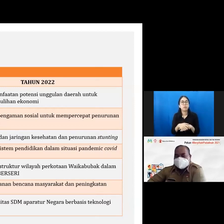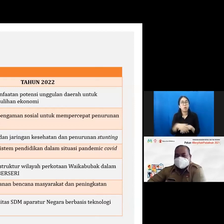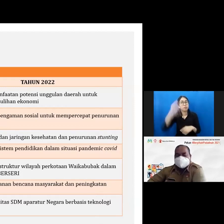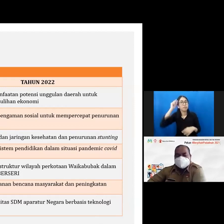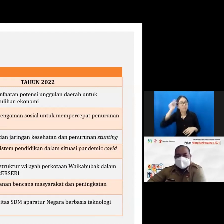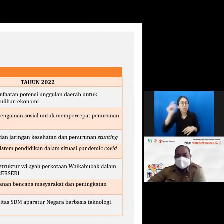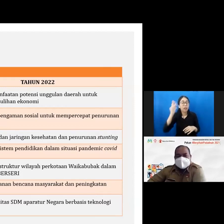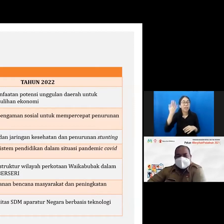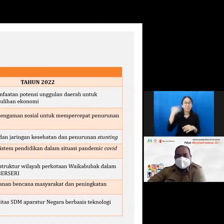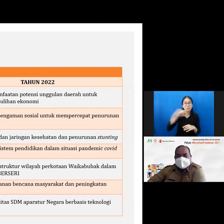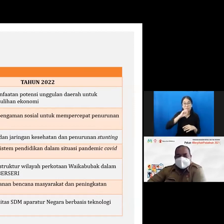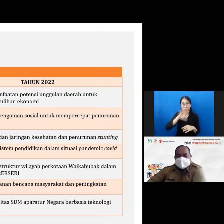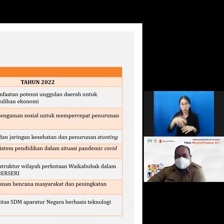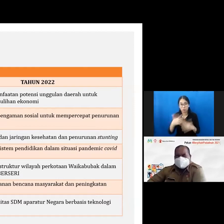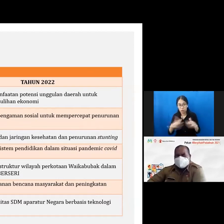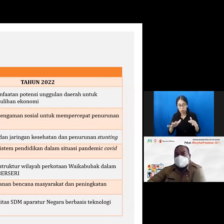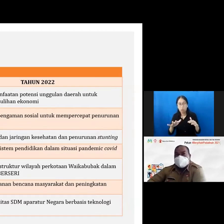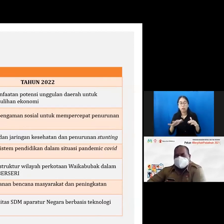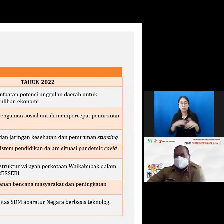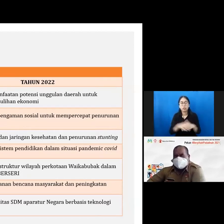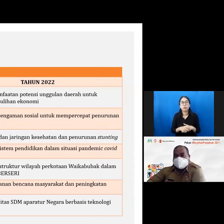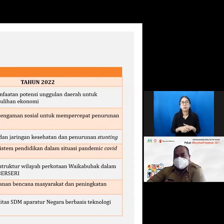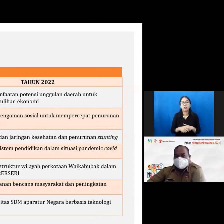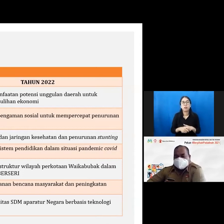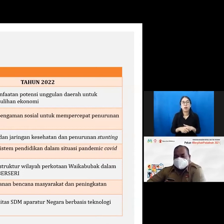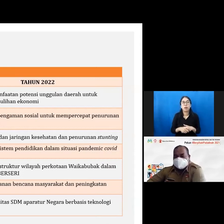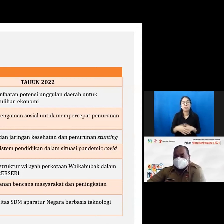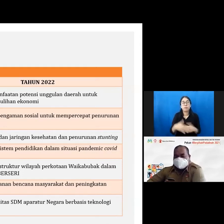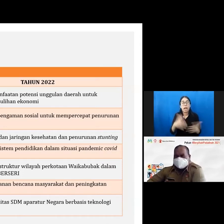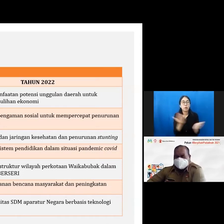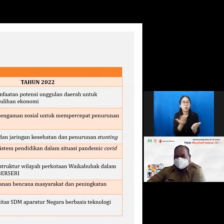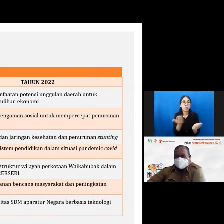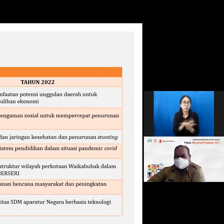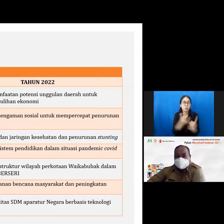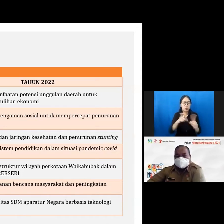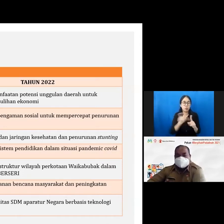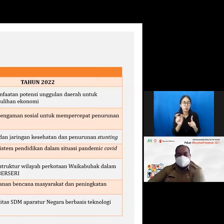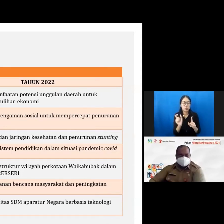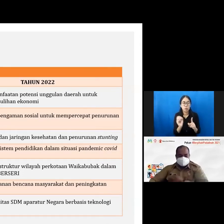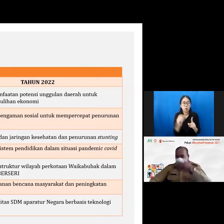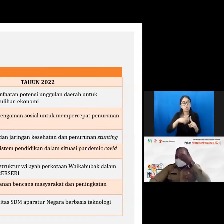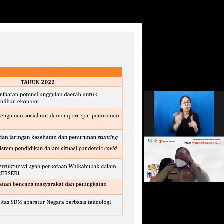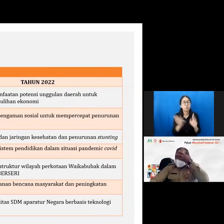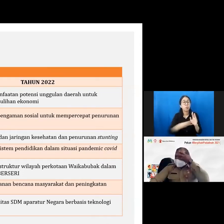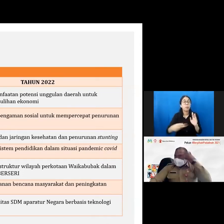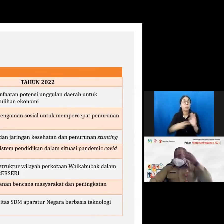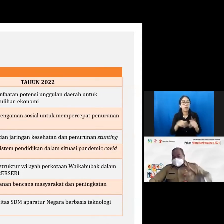uraikan tadi di dalam dokumen RPGMD Kabupaten Sumba Barat itu sudah sangat jelas